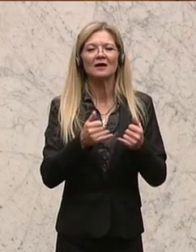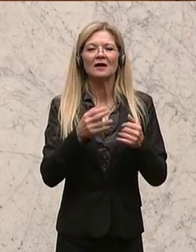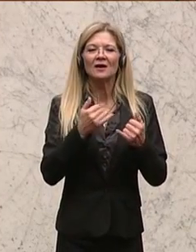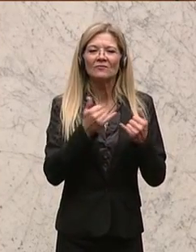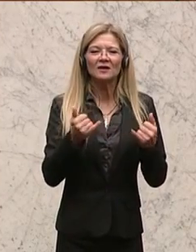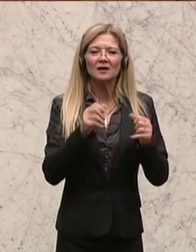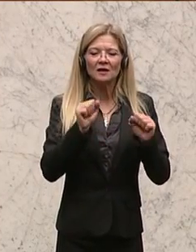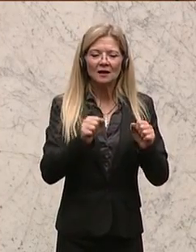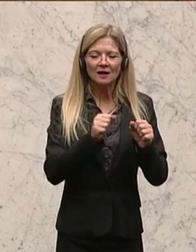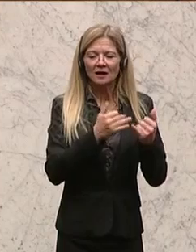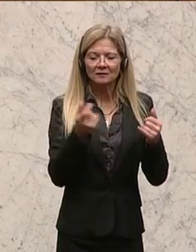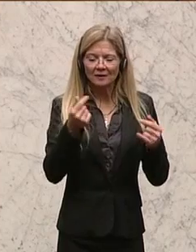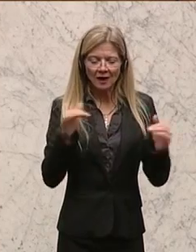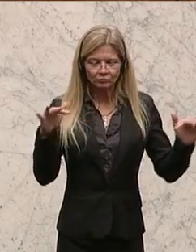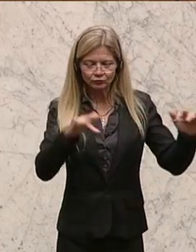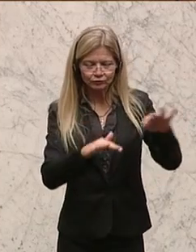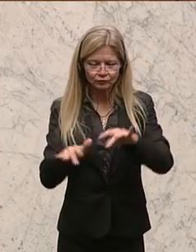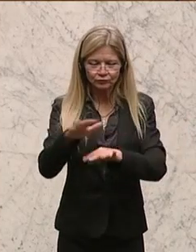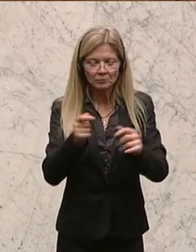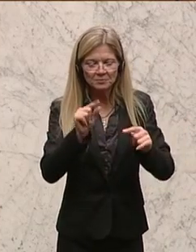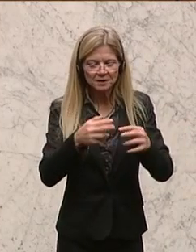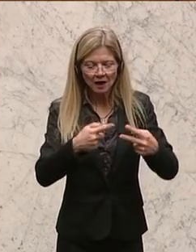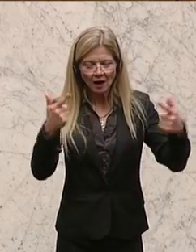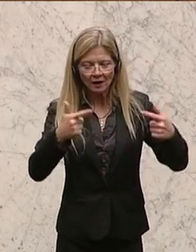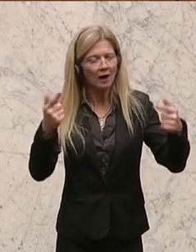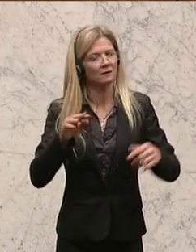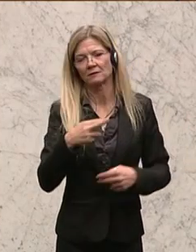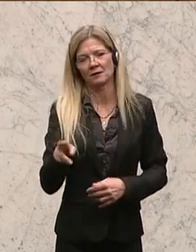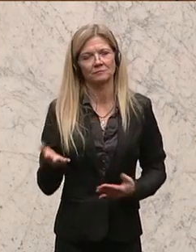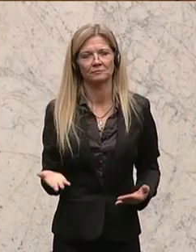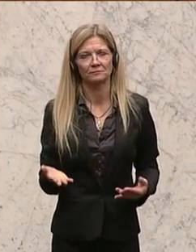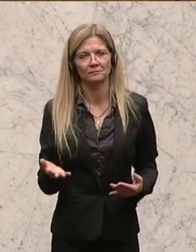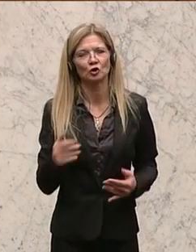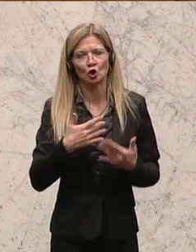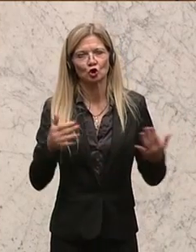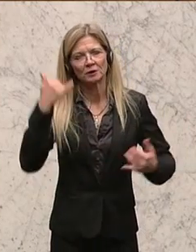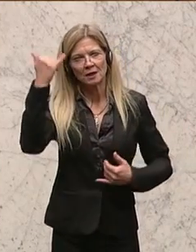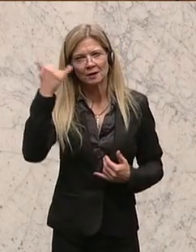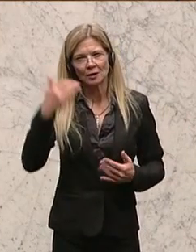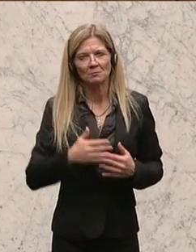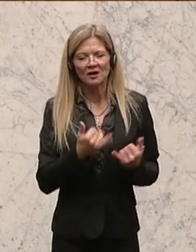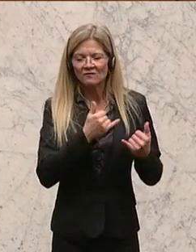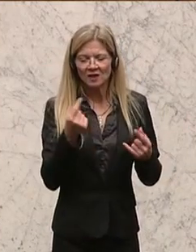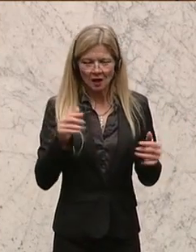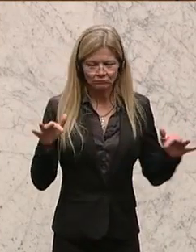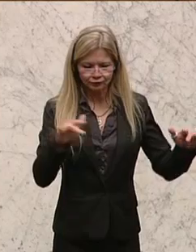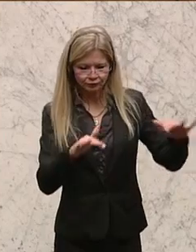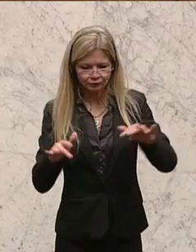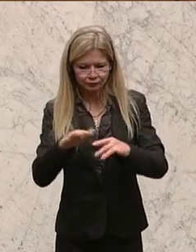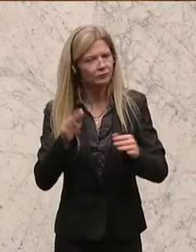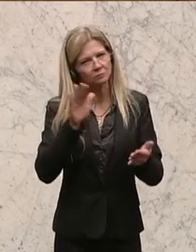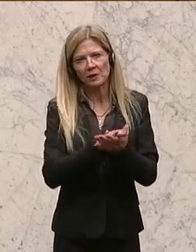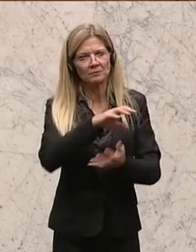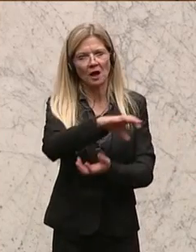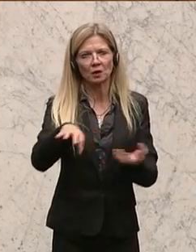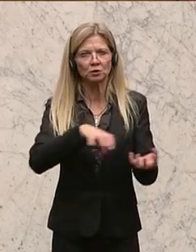Oh, welch großer Irrtum, Herr Finanzminister, kann ich Ihnen sagen. Das Transferchaos bleibt bestehen. Aufgabe und Finanzierung werden in